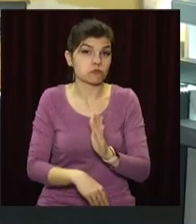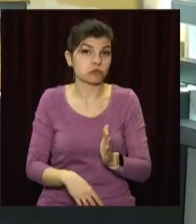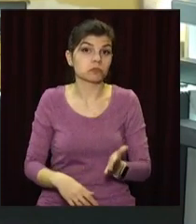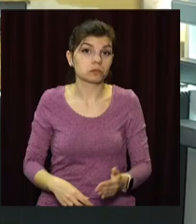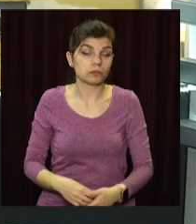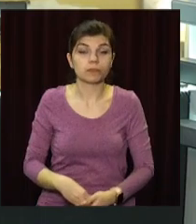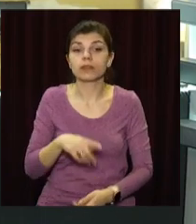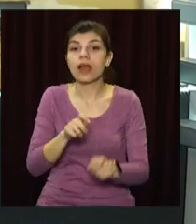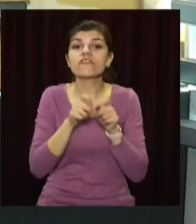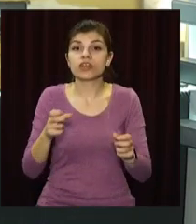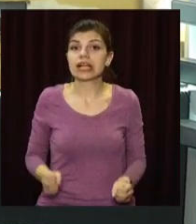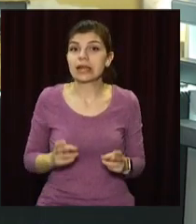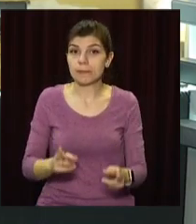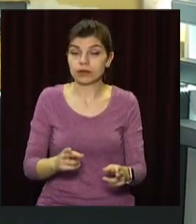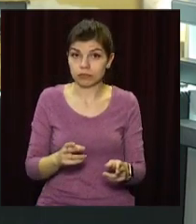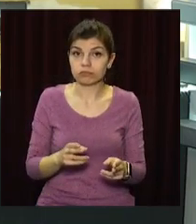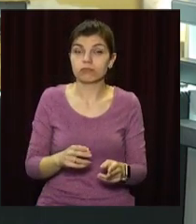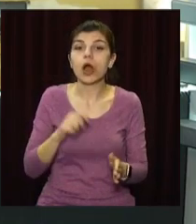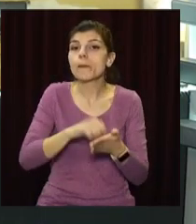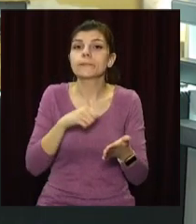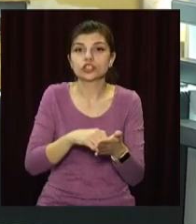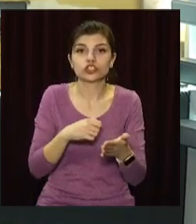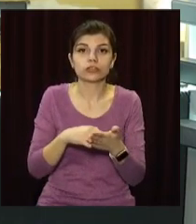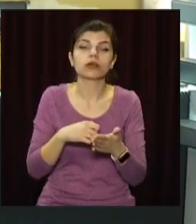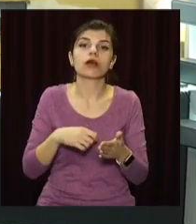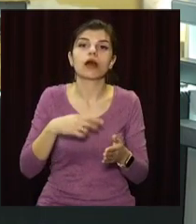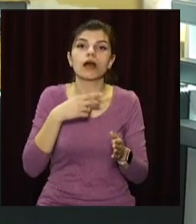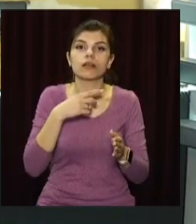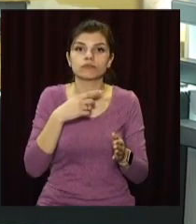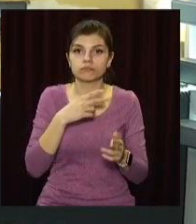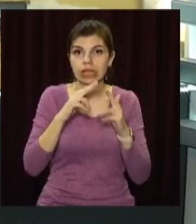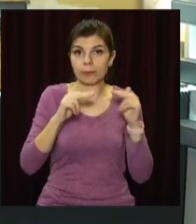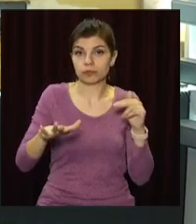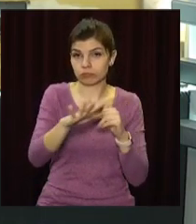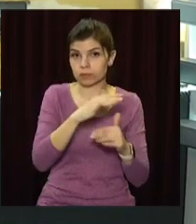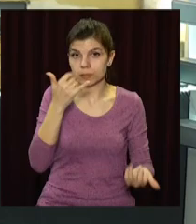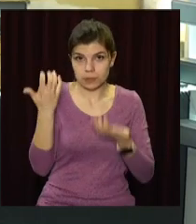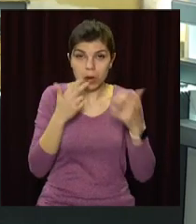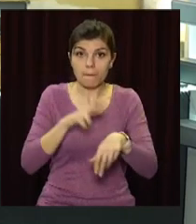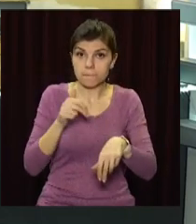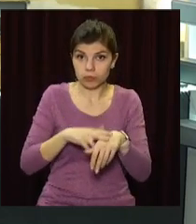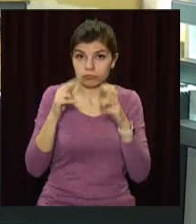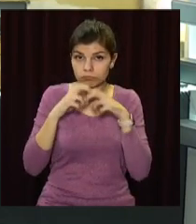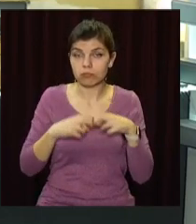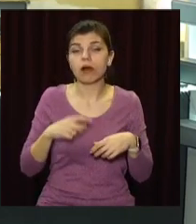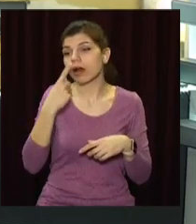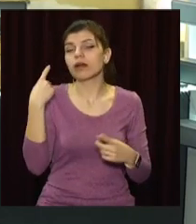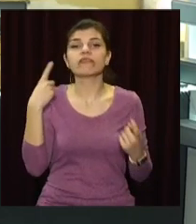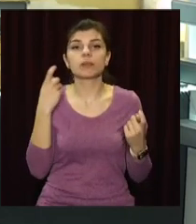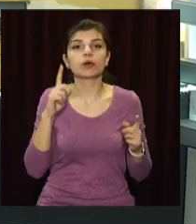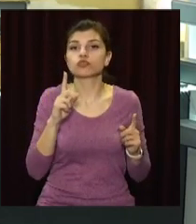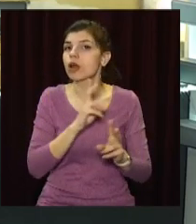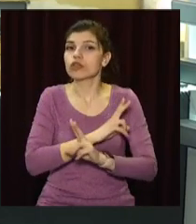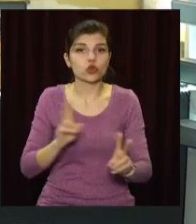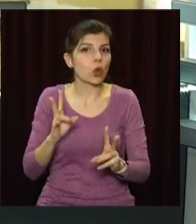Відкрили кримінальне провадження. Причини залізничної аварії на Дніпропетровщині з'ясовуватиме поліція. За попередню інформацію,